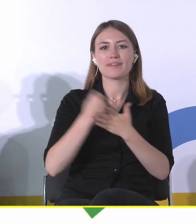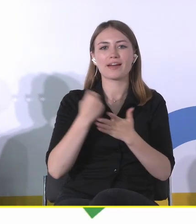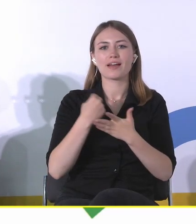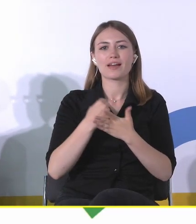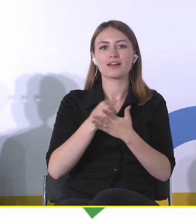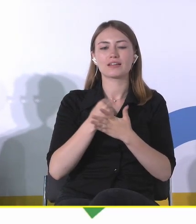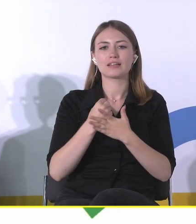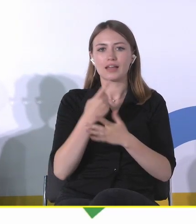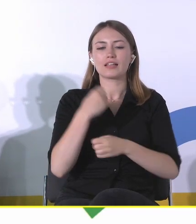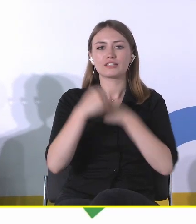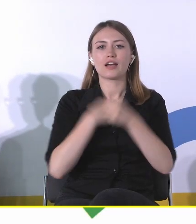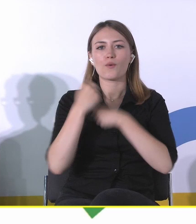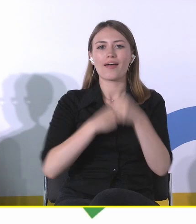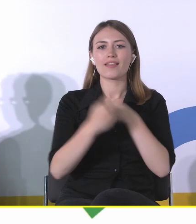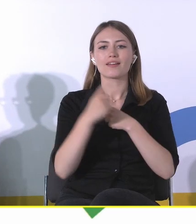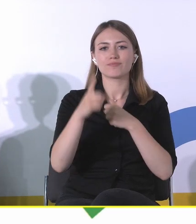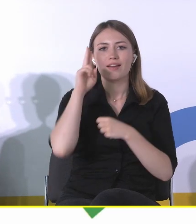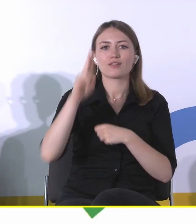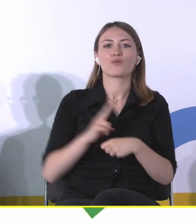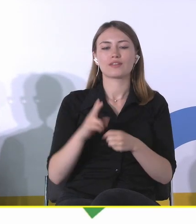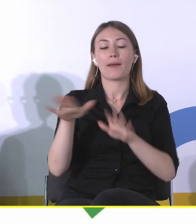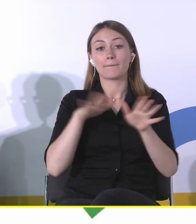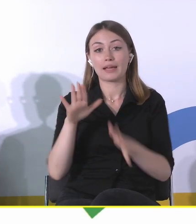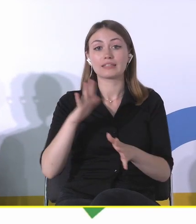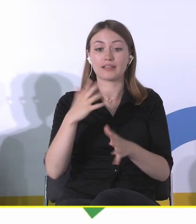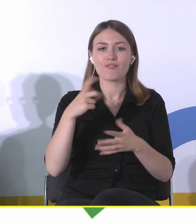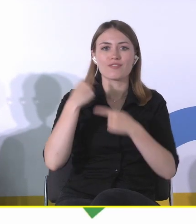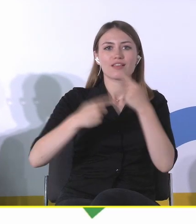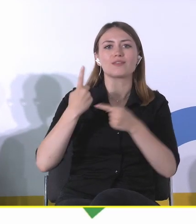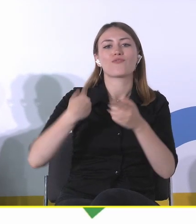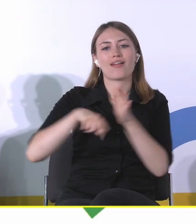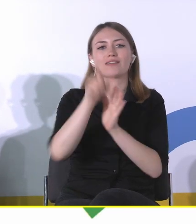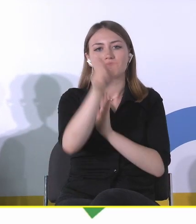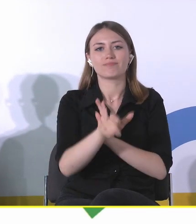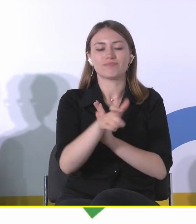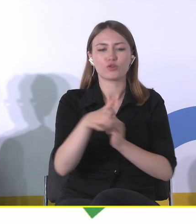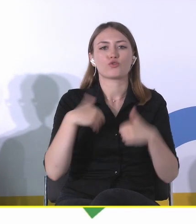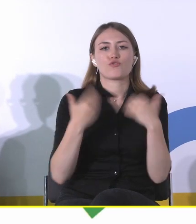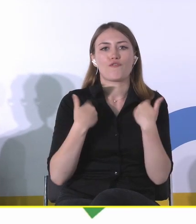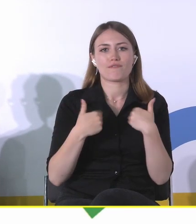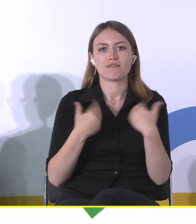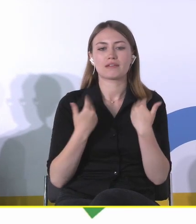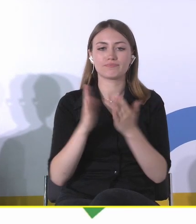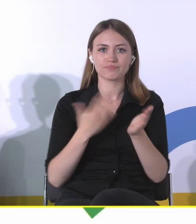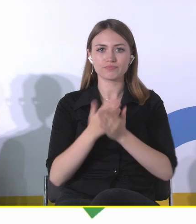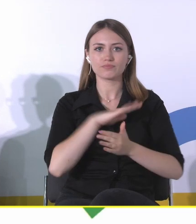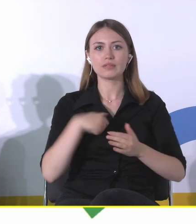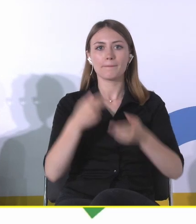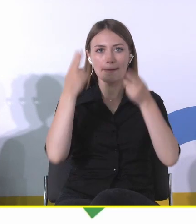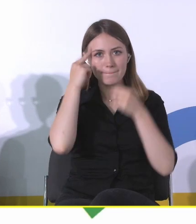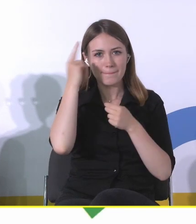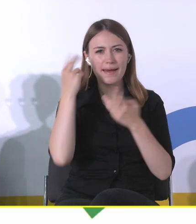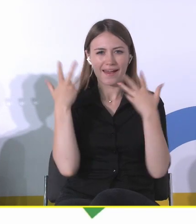działania instytucji, czy miejsc dziedzictwa na rzecz zdrowotności, tak, czyli jeżeli odnawiamy zabytkowy park, to jest to